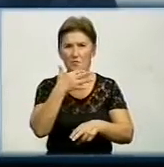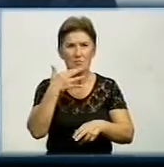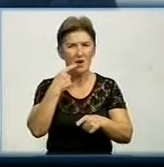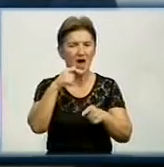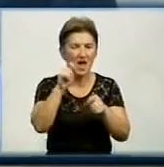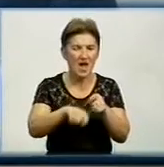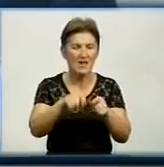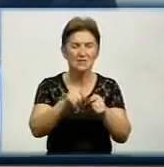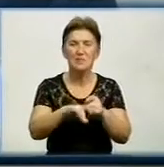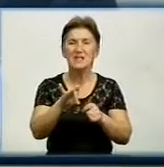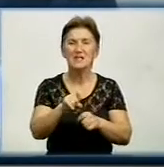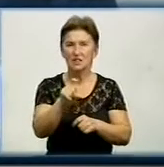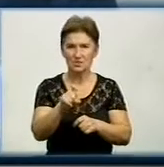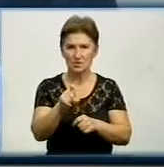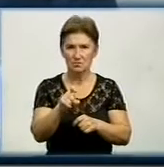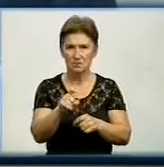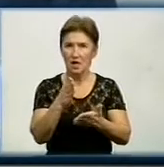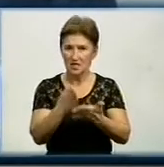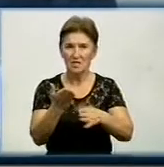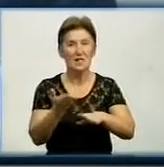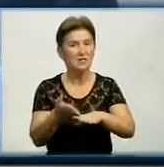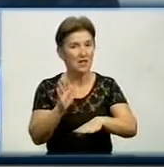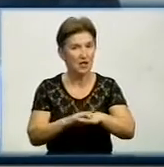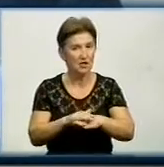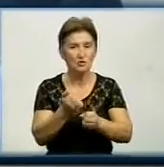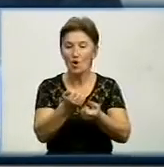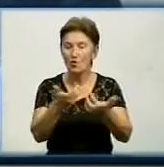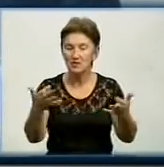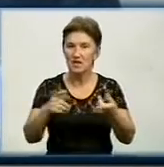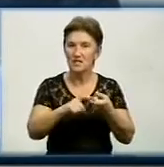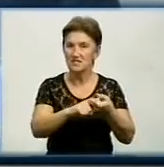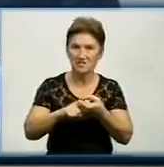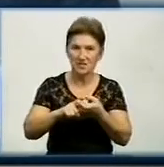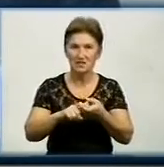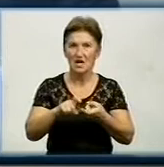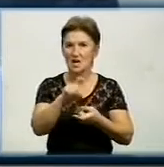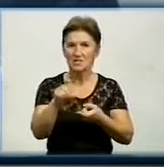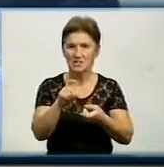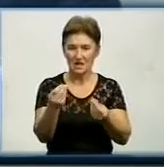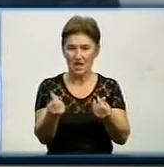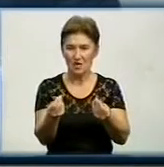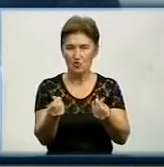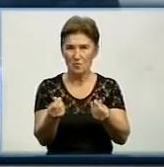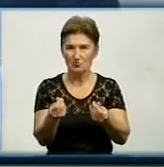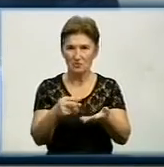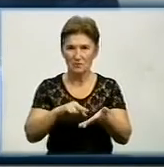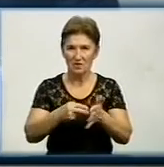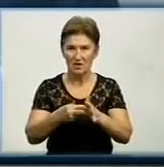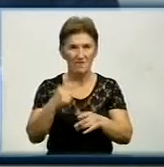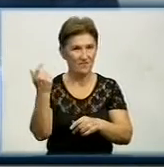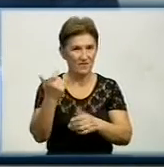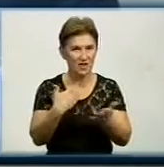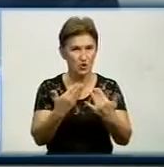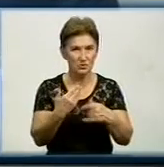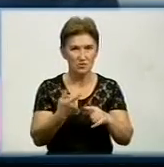Справа має певну категорію складностей, оскільки це пов'язано з економічними відносинами. Це велика кількість